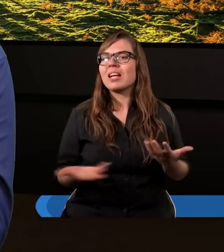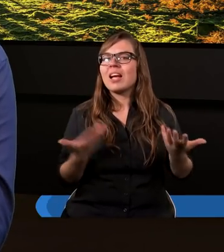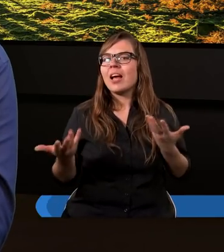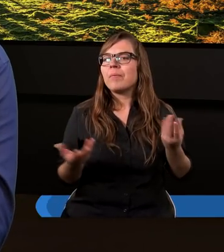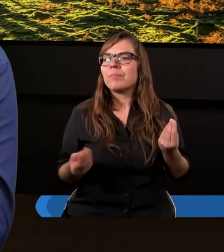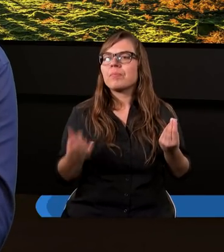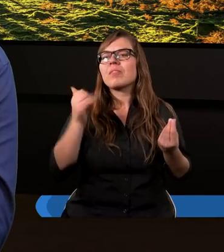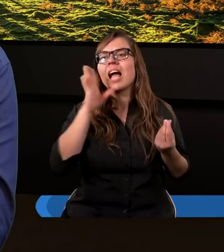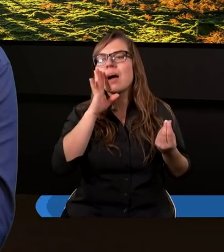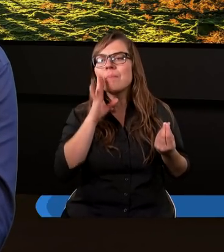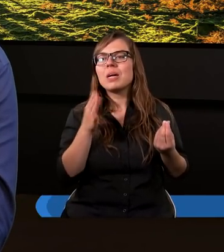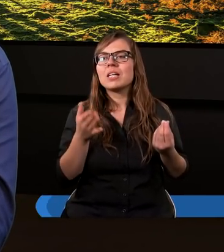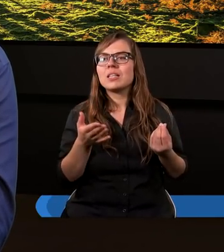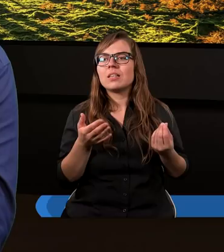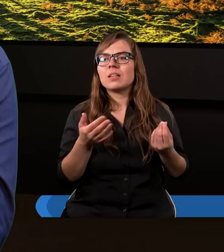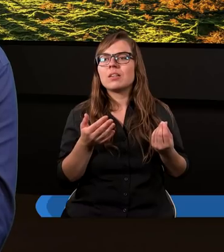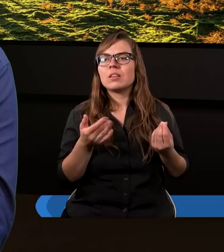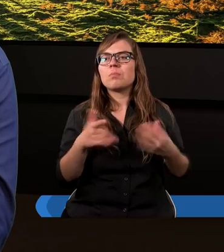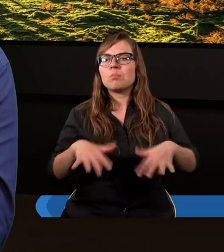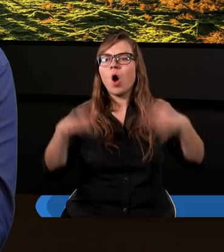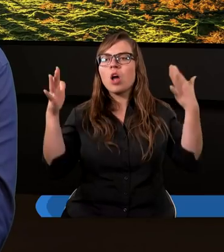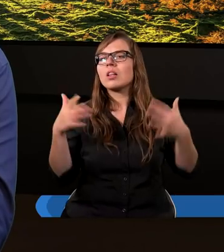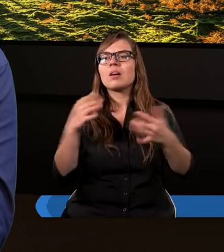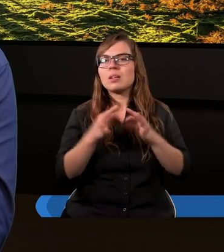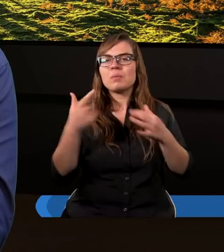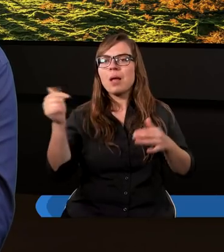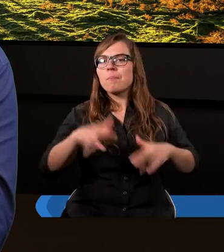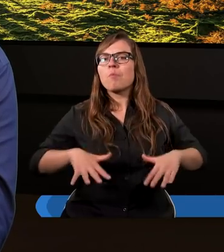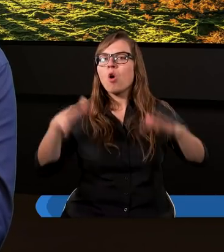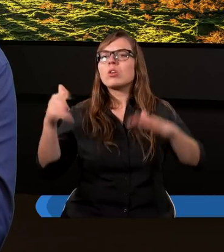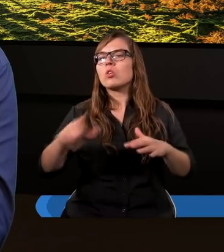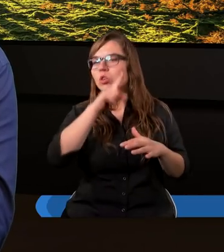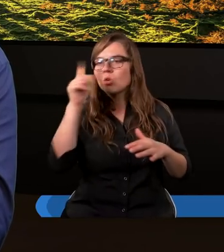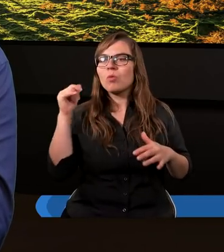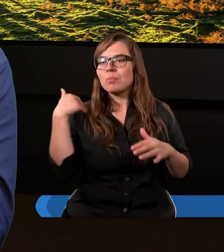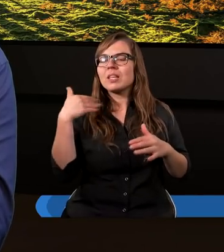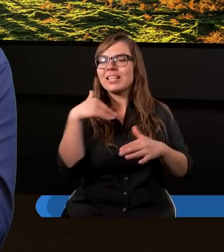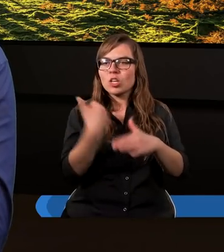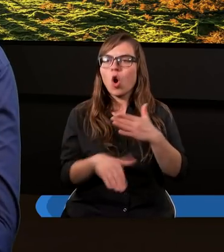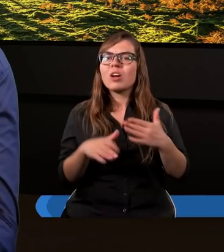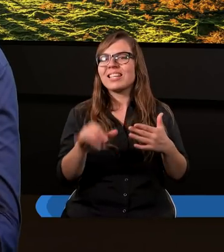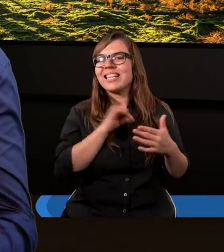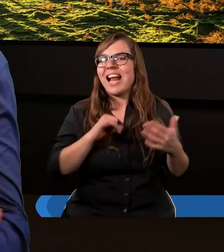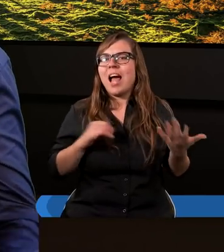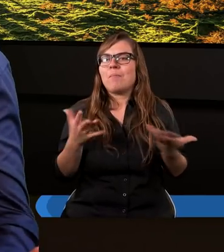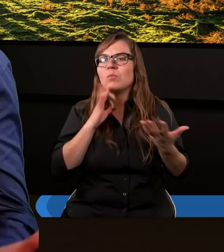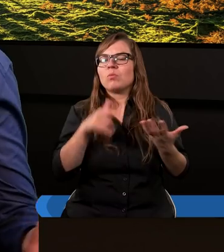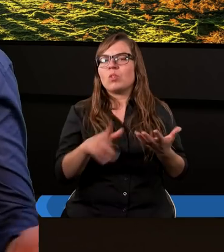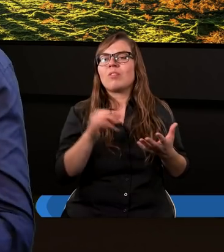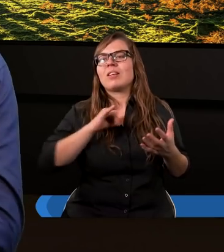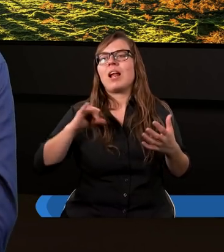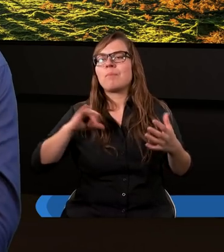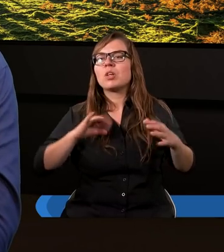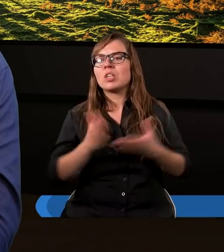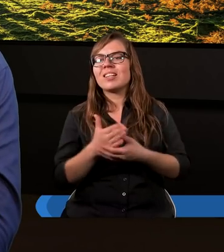tak jak gdyby nie przyszedł potop, tak ludzie skończyliby sami, skończyliby ze sobą.